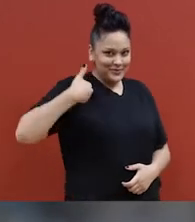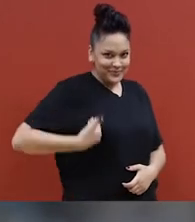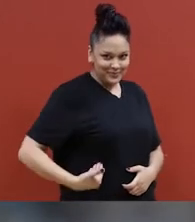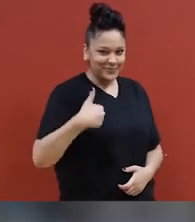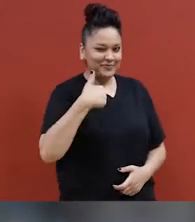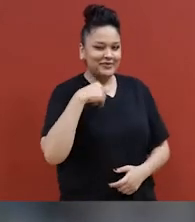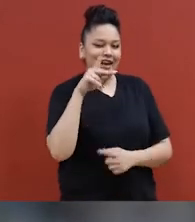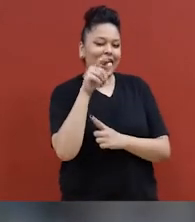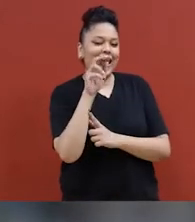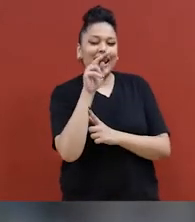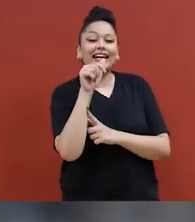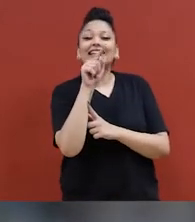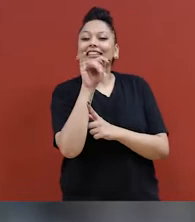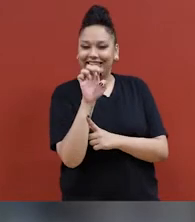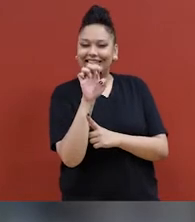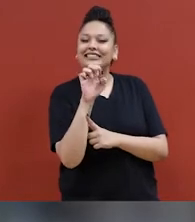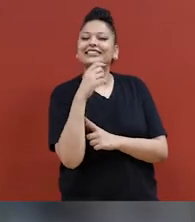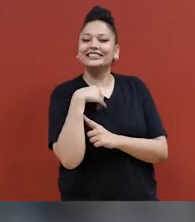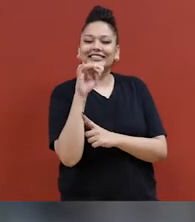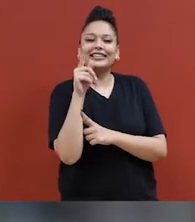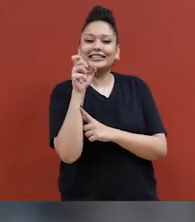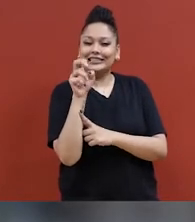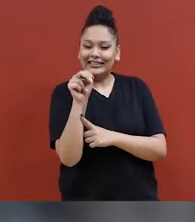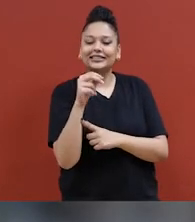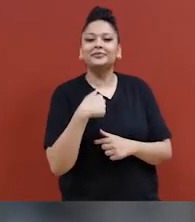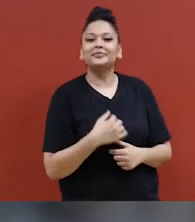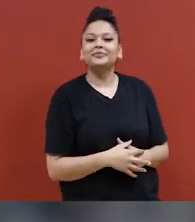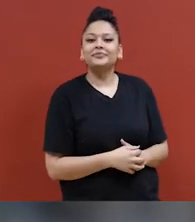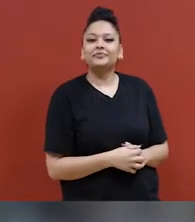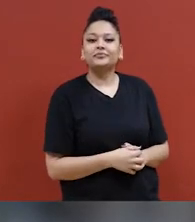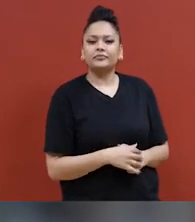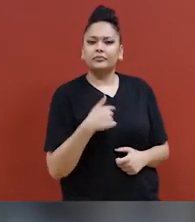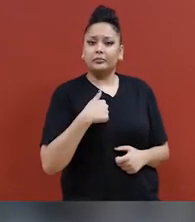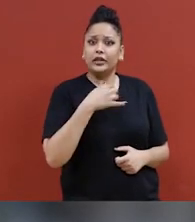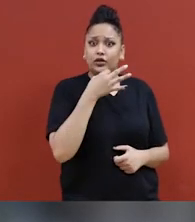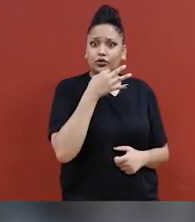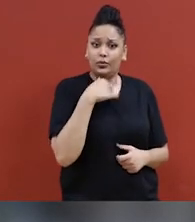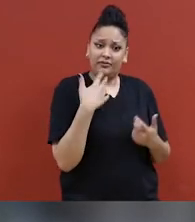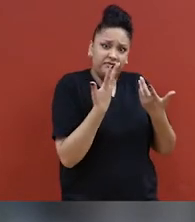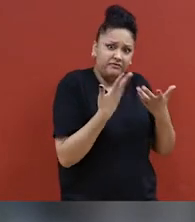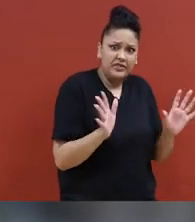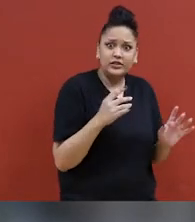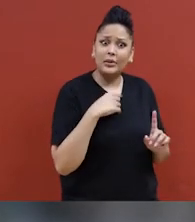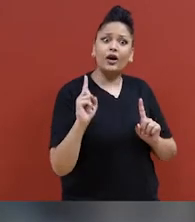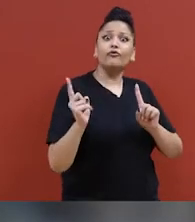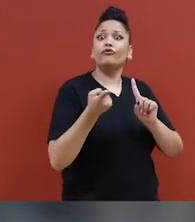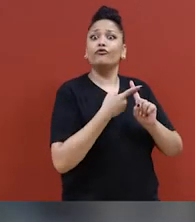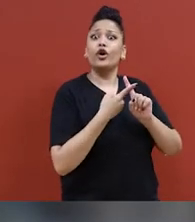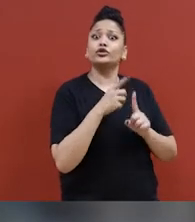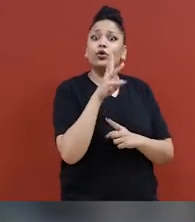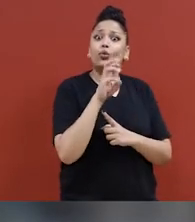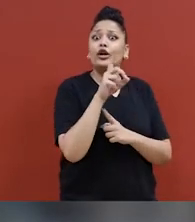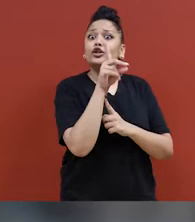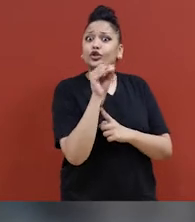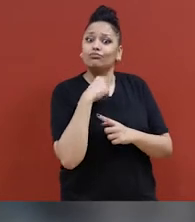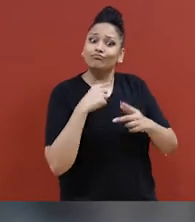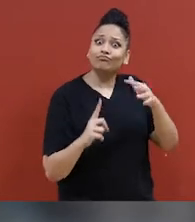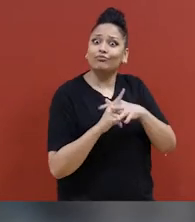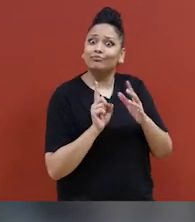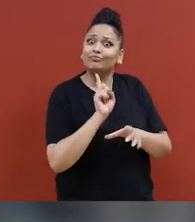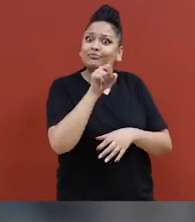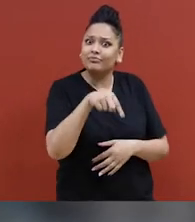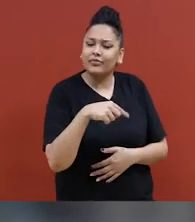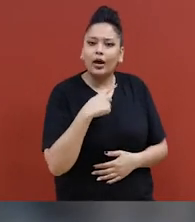McMillan. Je suis en plein milieu de mon tout premier cours de Wendo. En fait, je l'ai presque fini. Et je suis très heureuse d'y